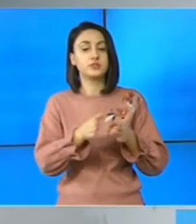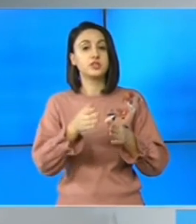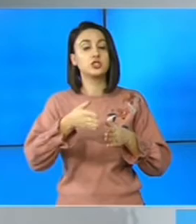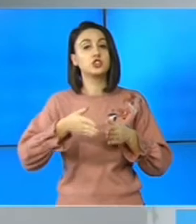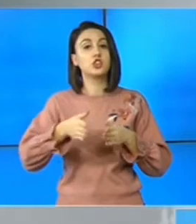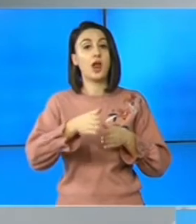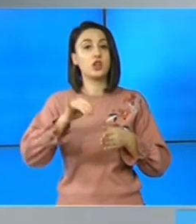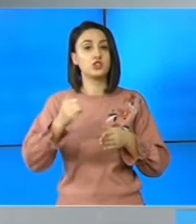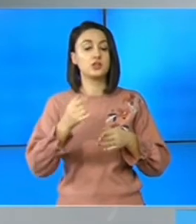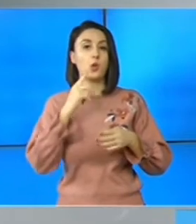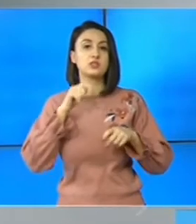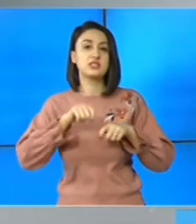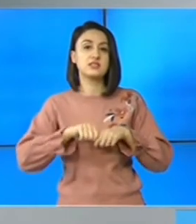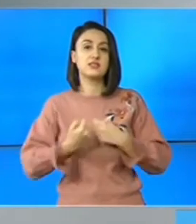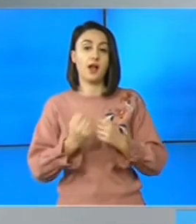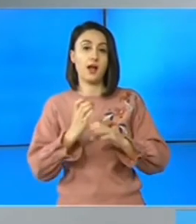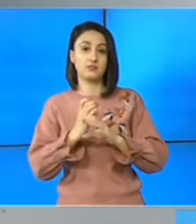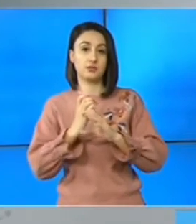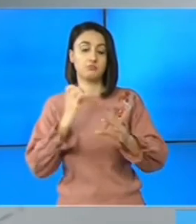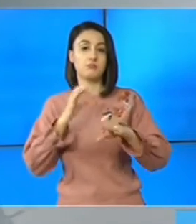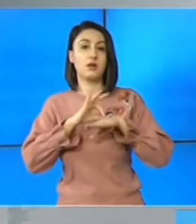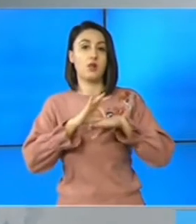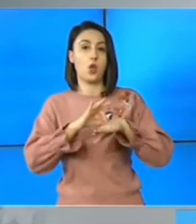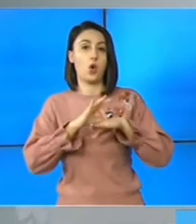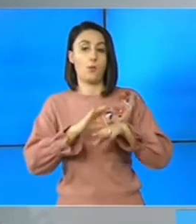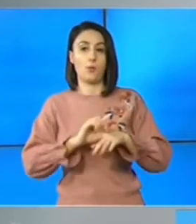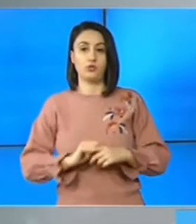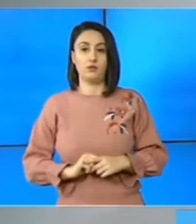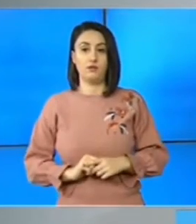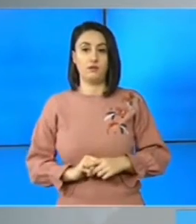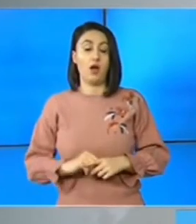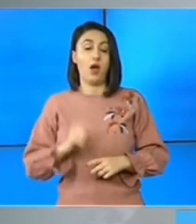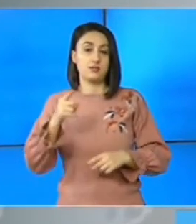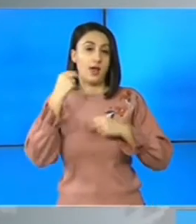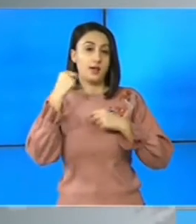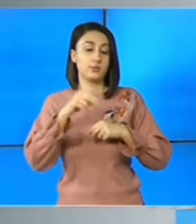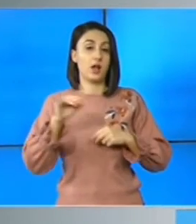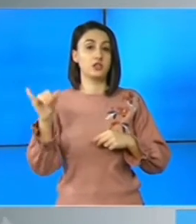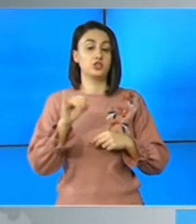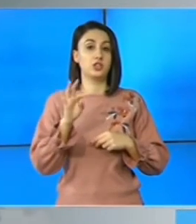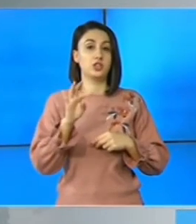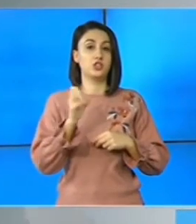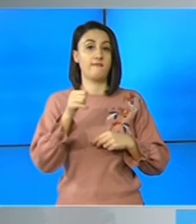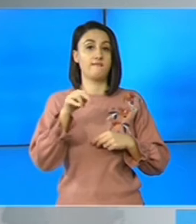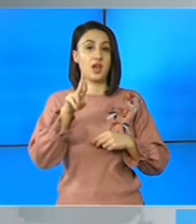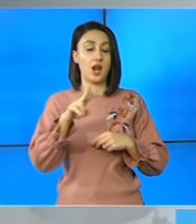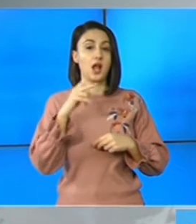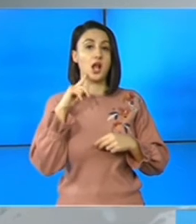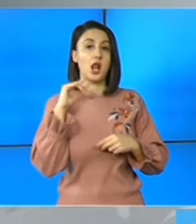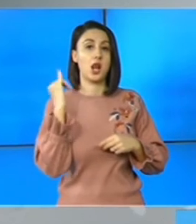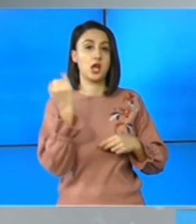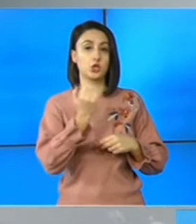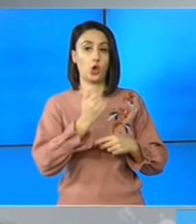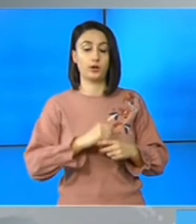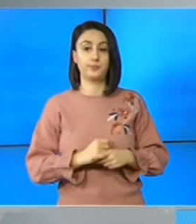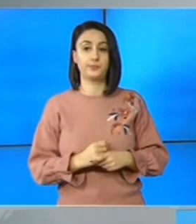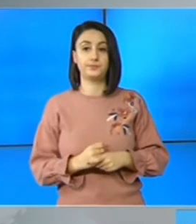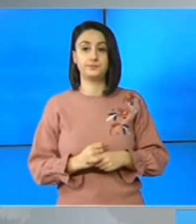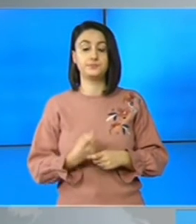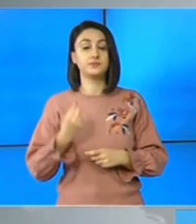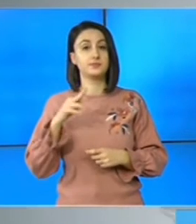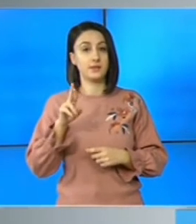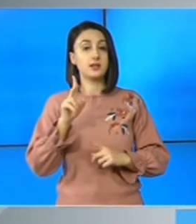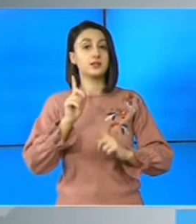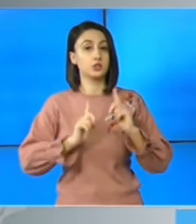-au stricat locomotivele. Cel puțin aceasta este explicația celor de la CFR călători, însă